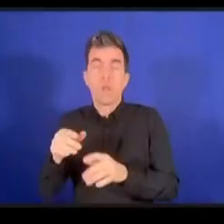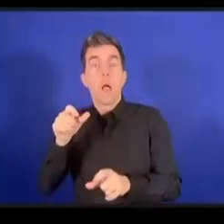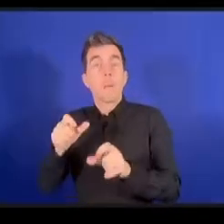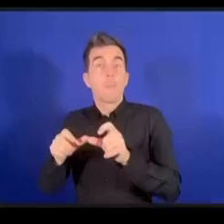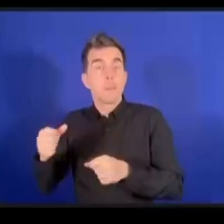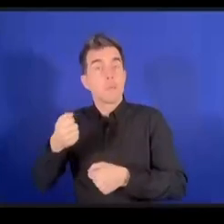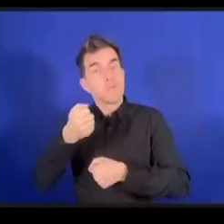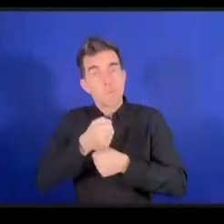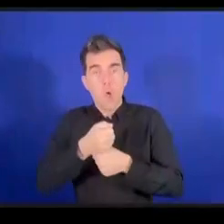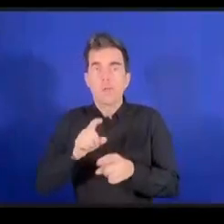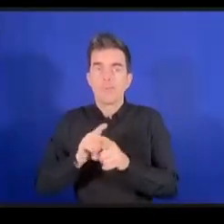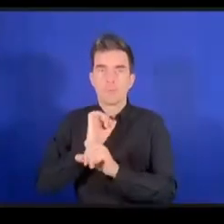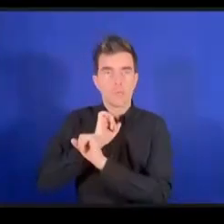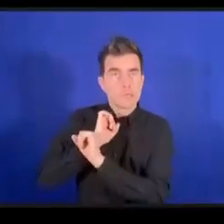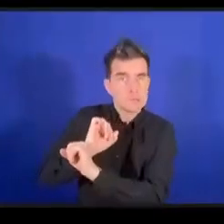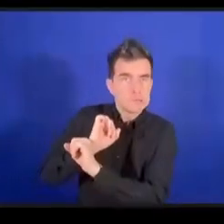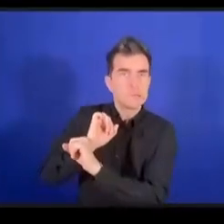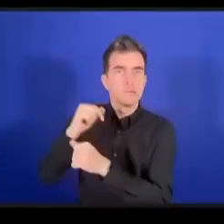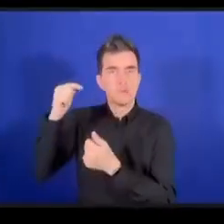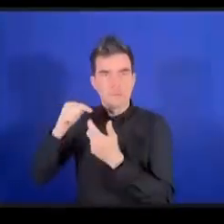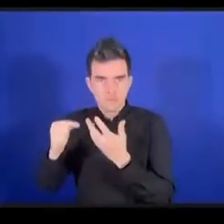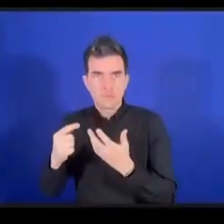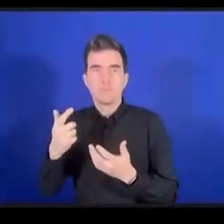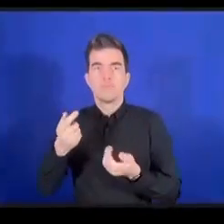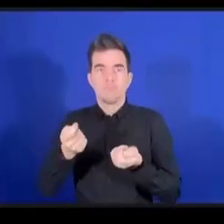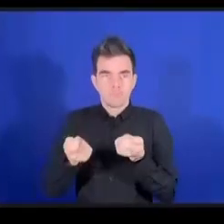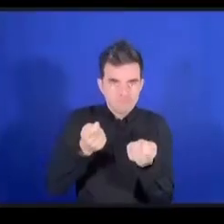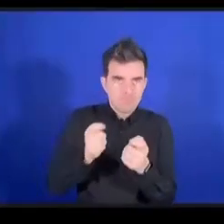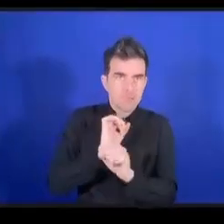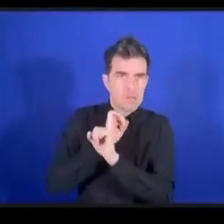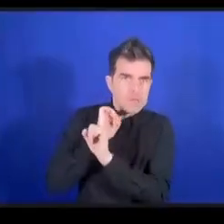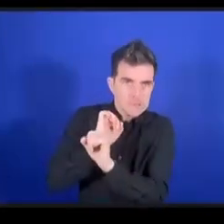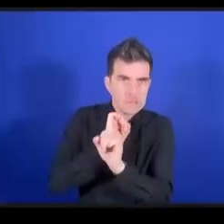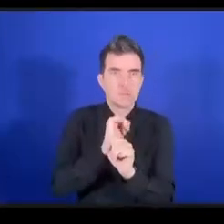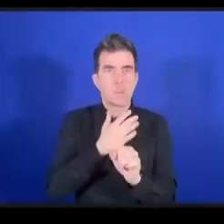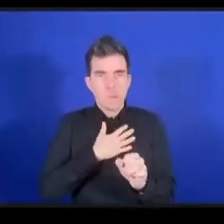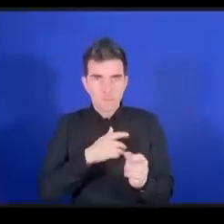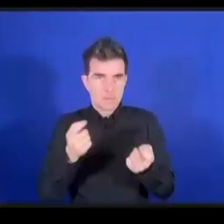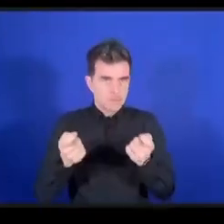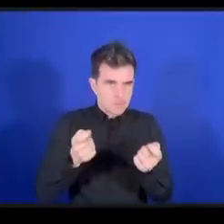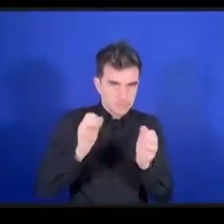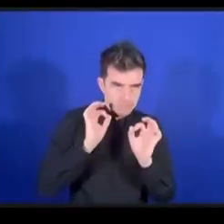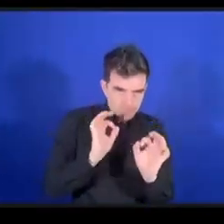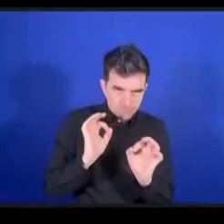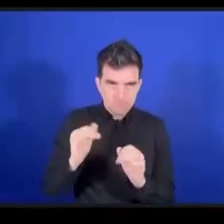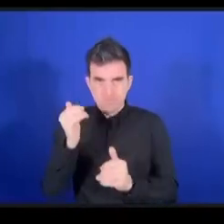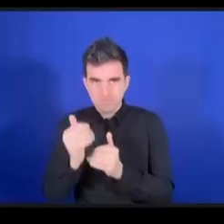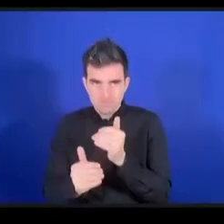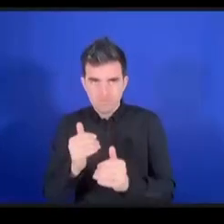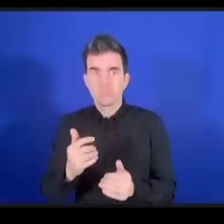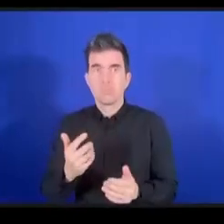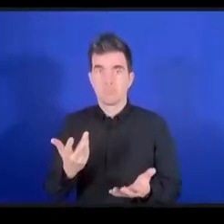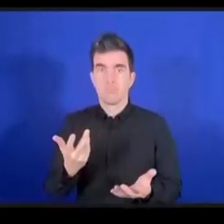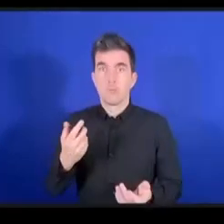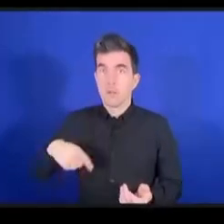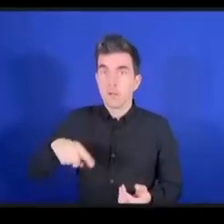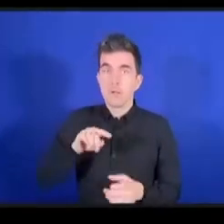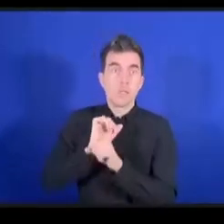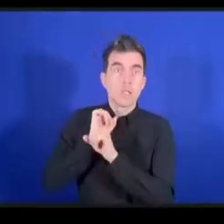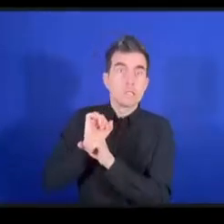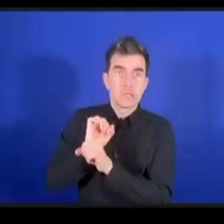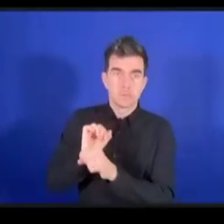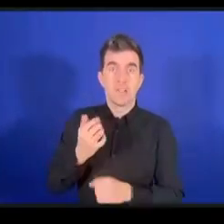في إدارة الشبكات في أمور عديدة